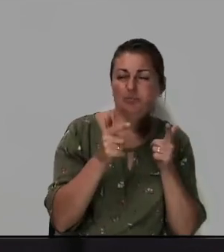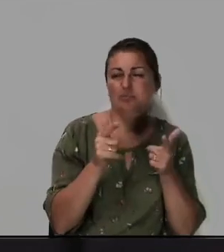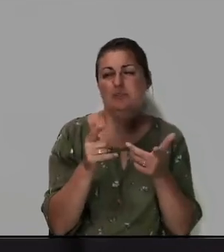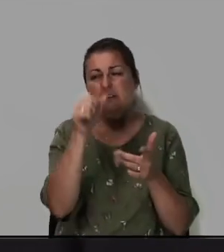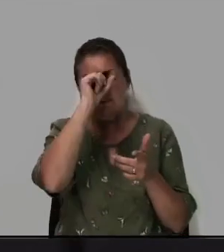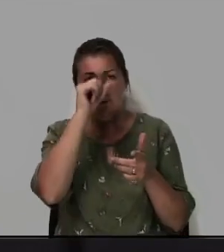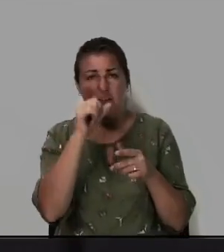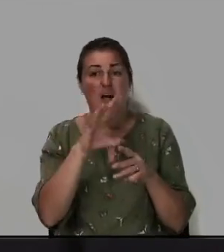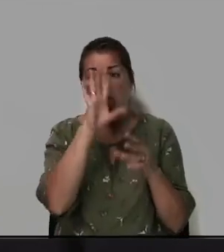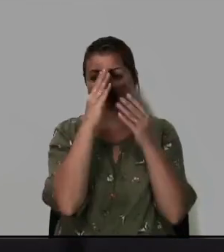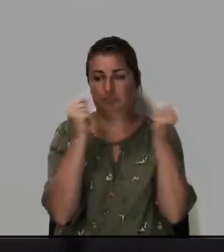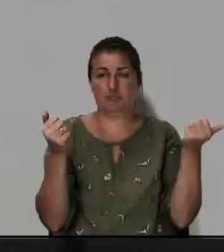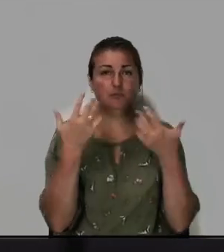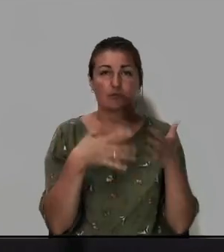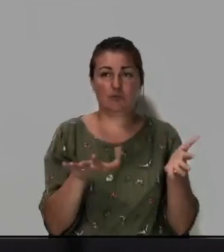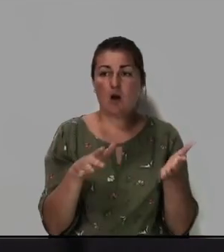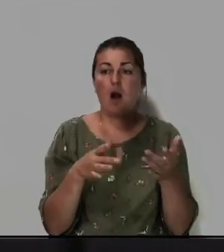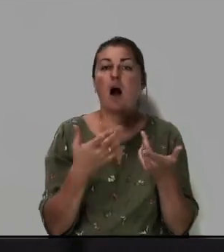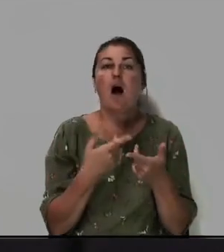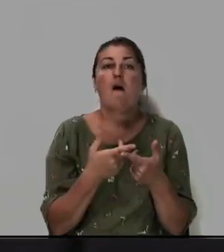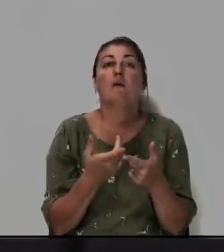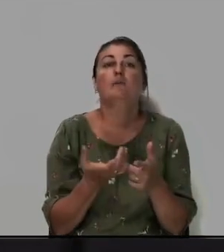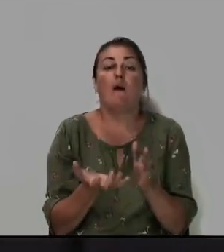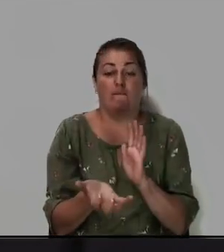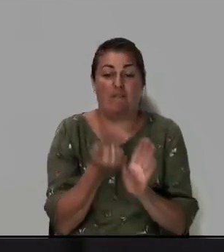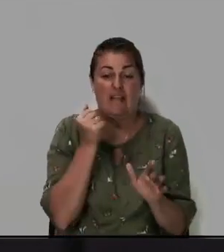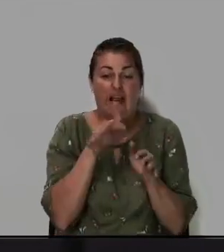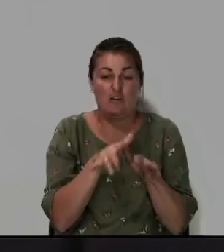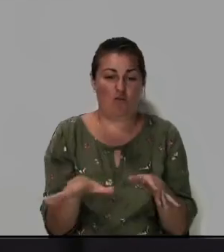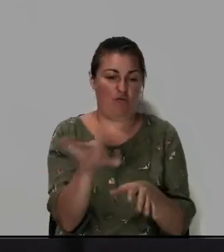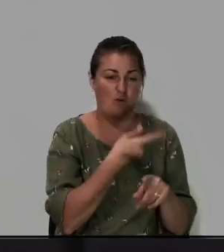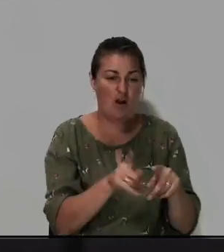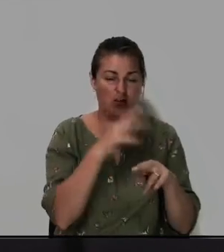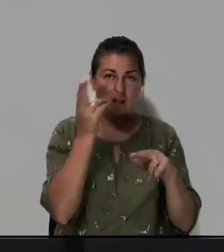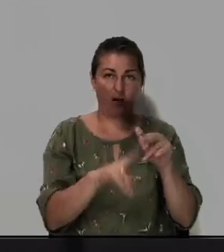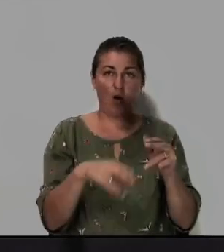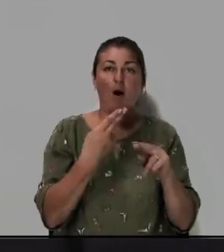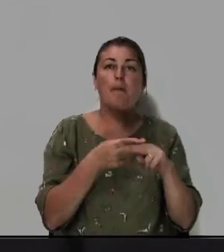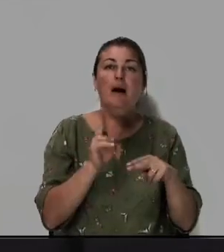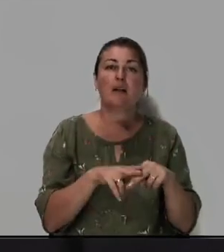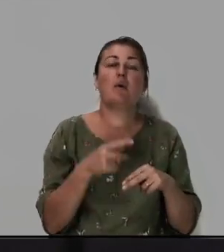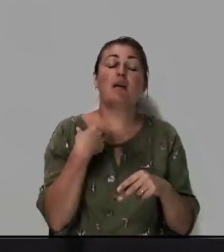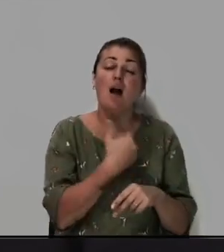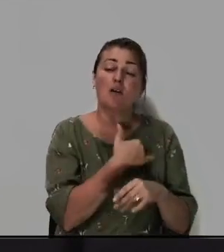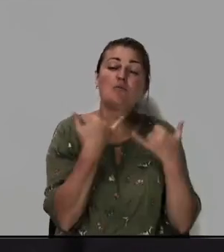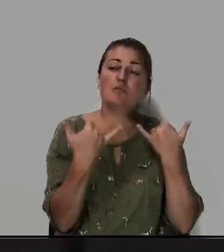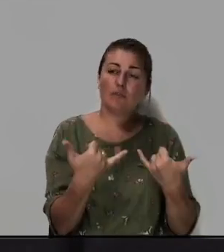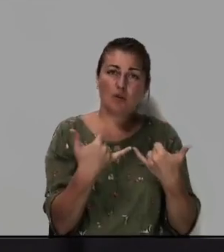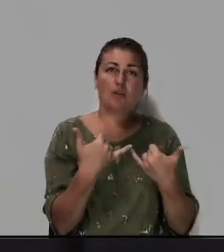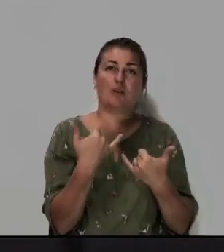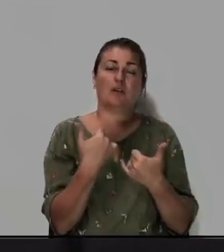выдерни источник все остальное закончится поэтому я хочу сегодня